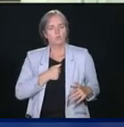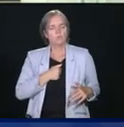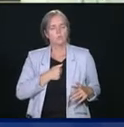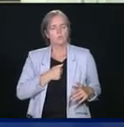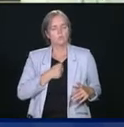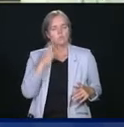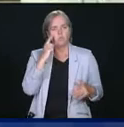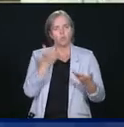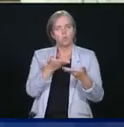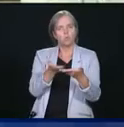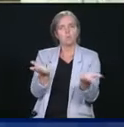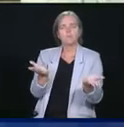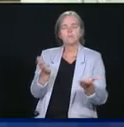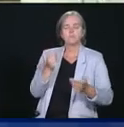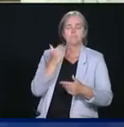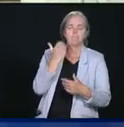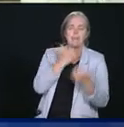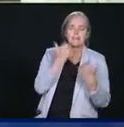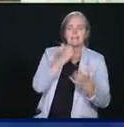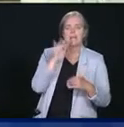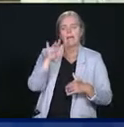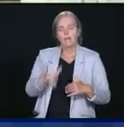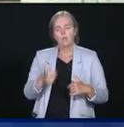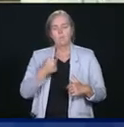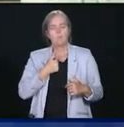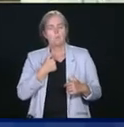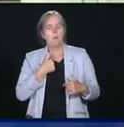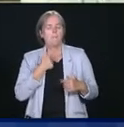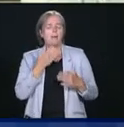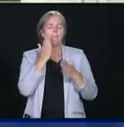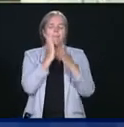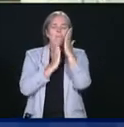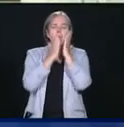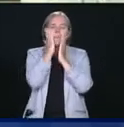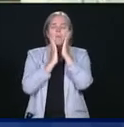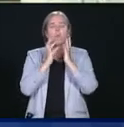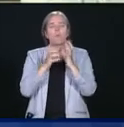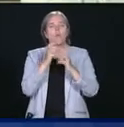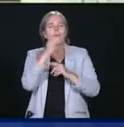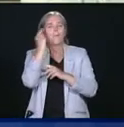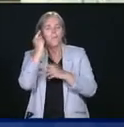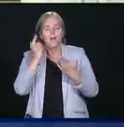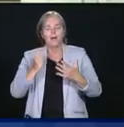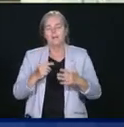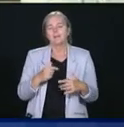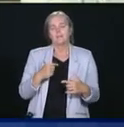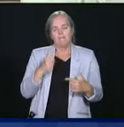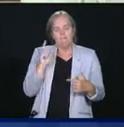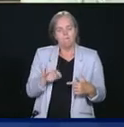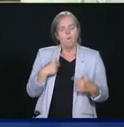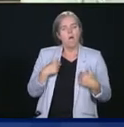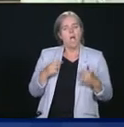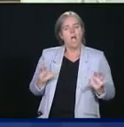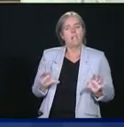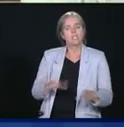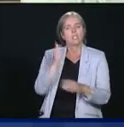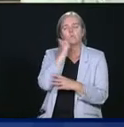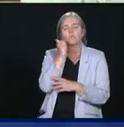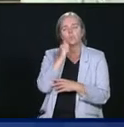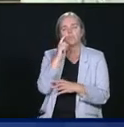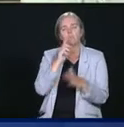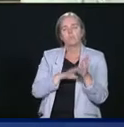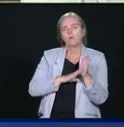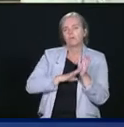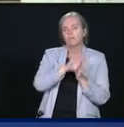que j'ai blessés par mes actions. Mais nous devons agir à tous les jours pour améliorer la